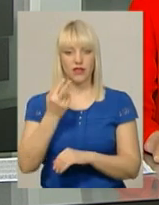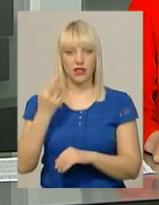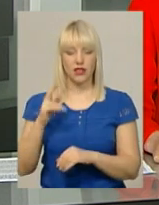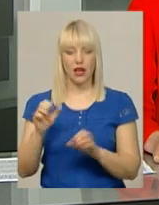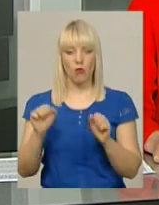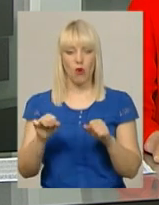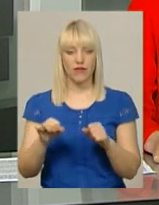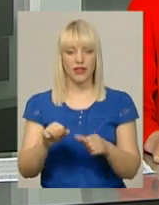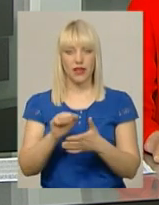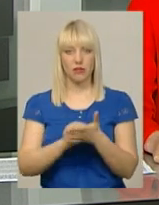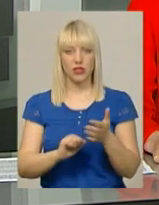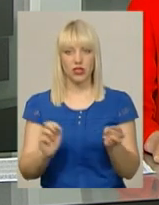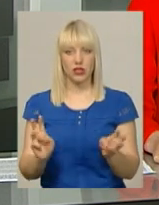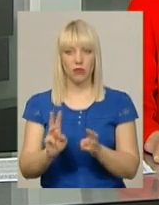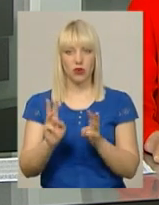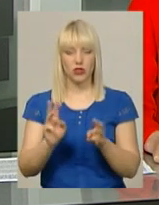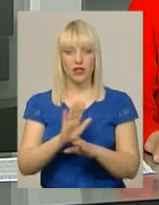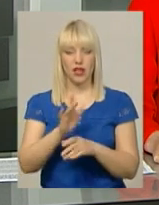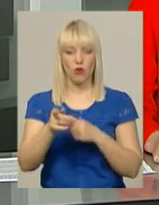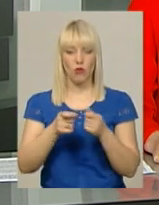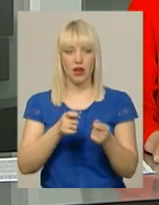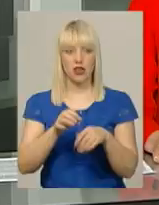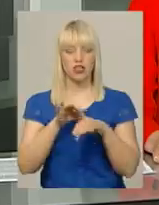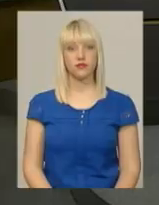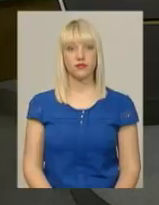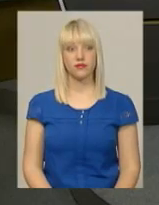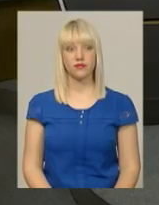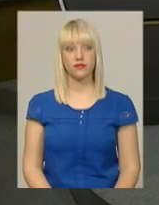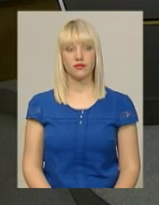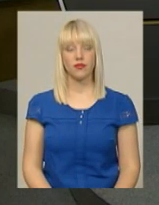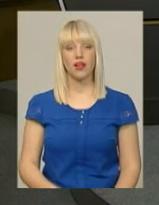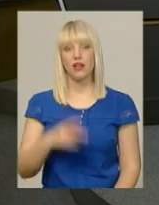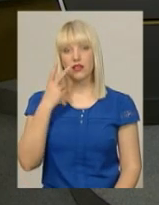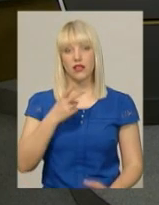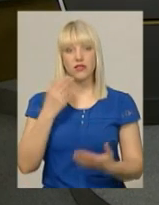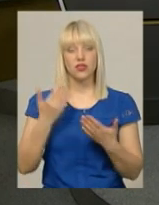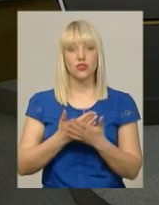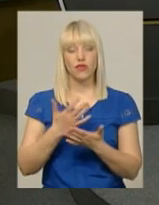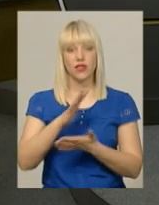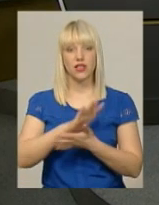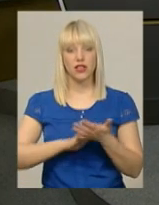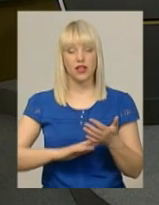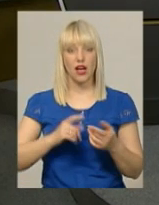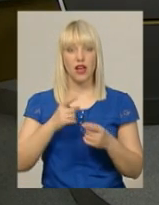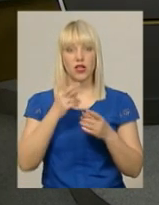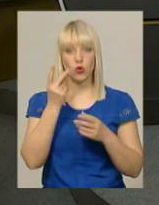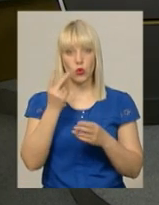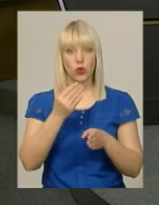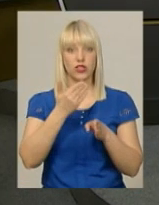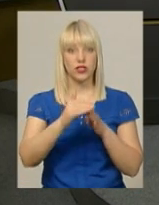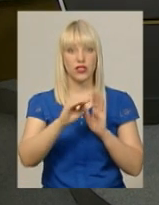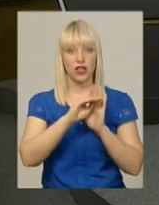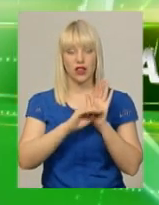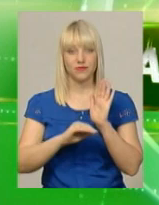ймовірна причина пожежі – необережне поводження з вогнем. Ви дивитесь новини. Далі анонс їх другої частини.